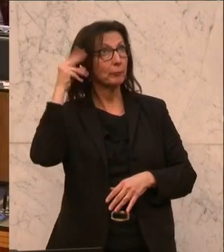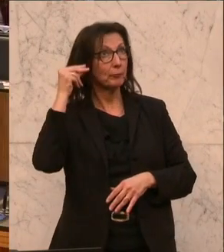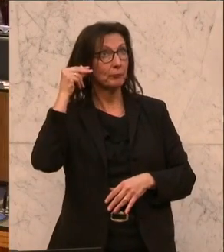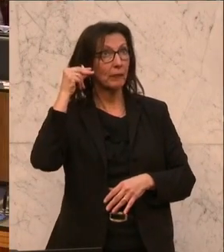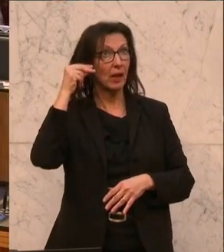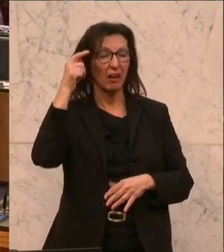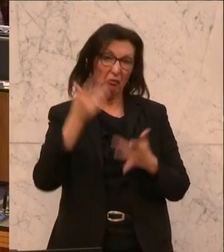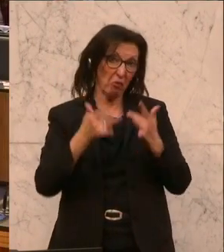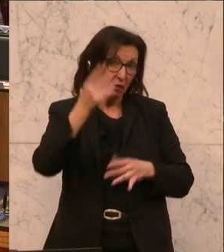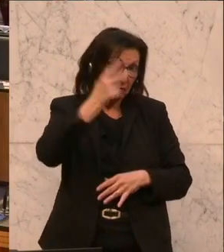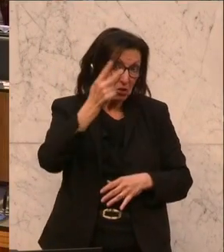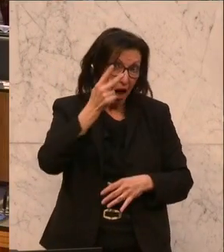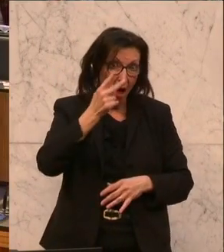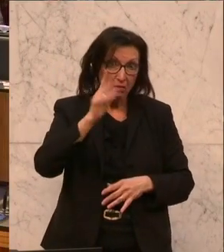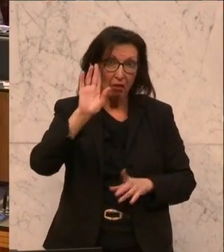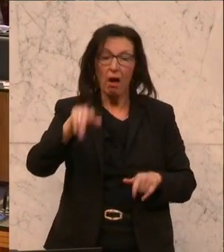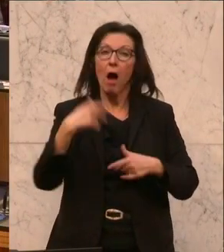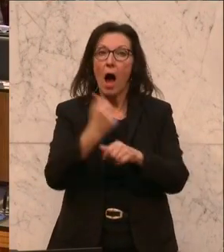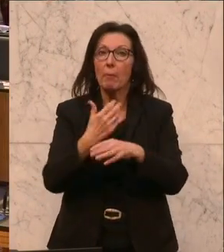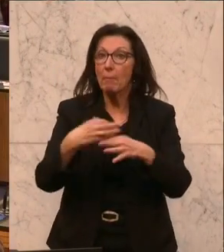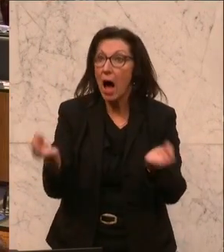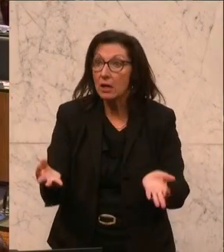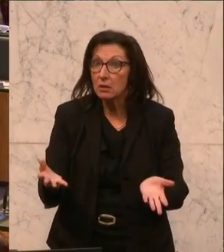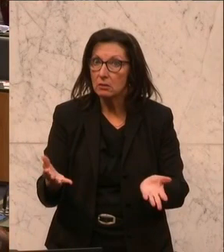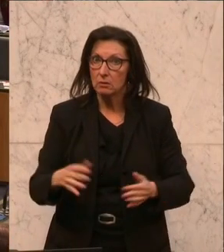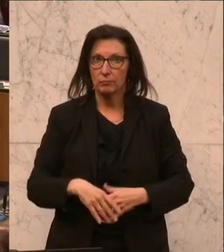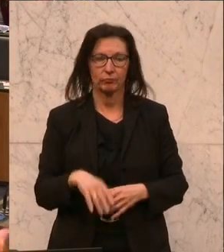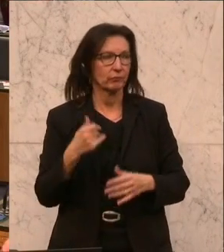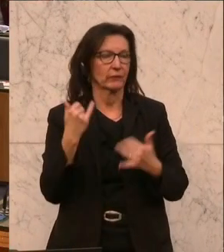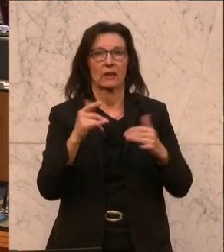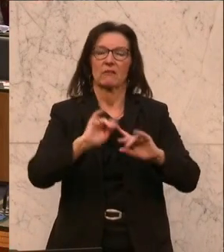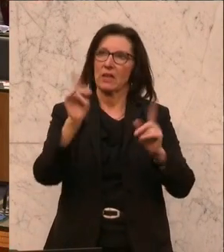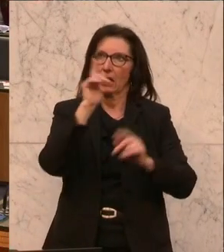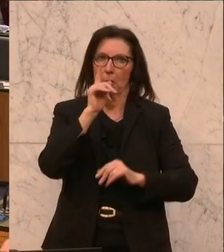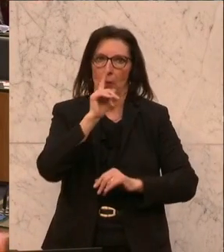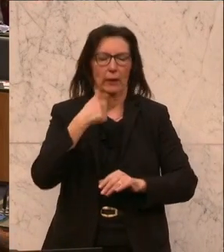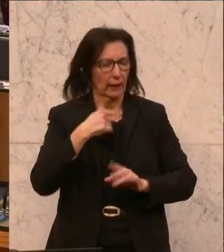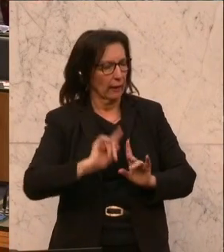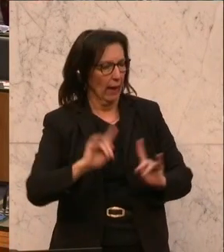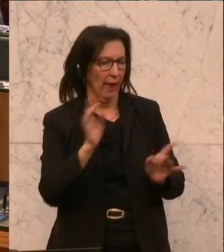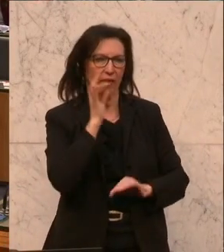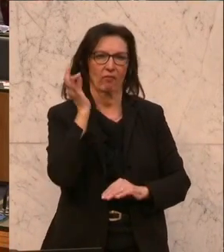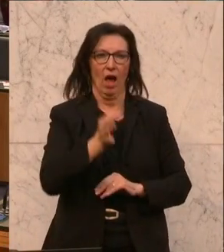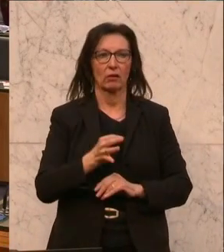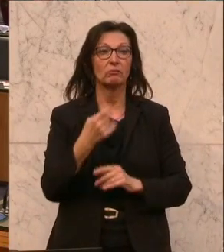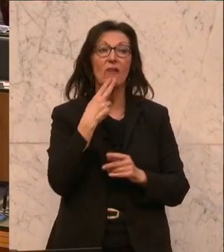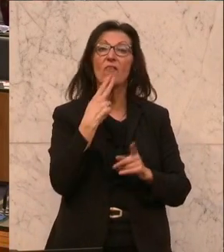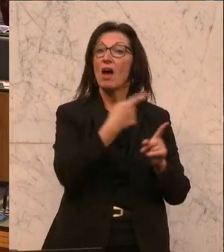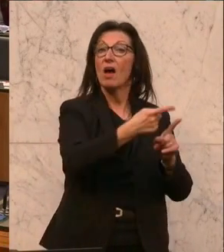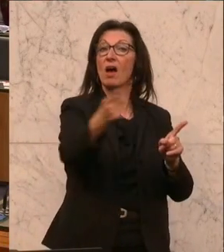Und Sie behaupten dann das Gegenteil. Ich versuche es mal anders. Ich frage mal anders. Wer von Ihnen